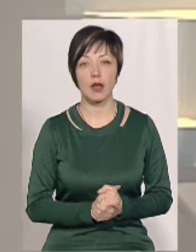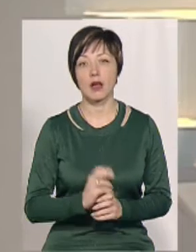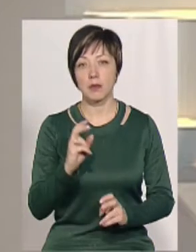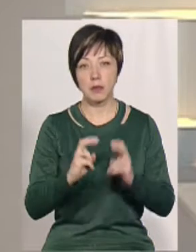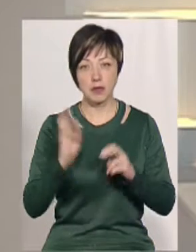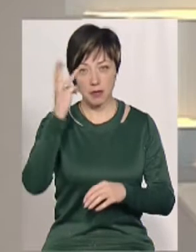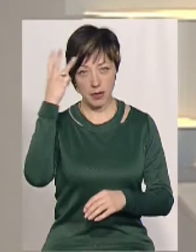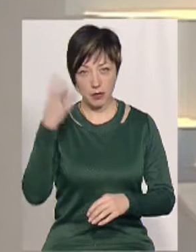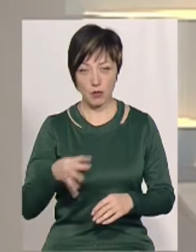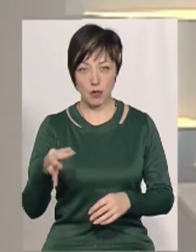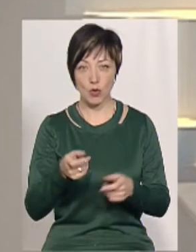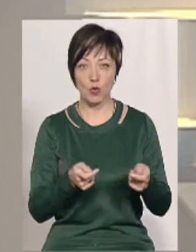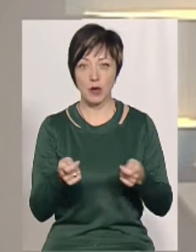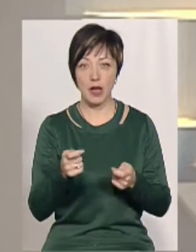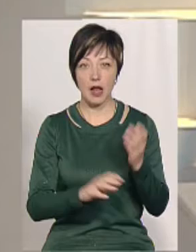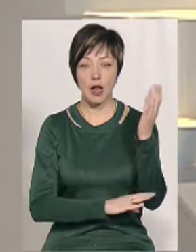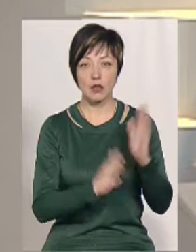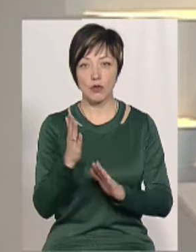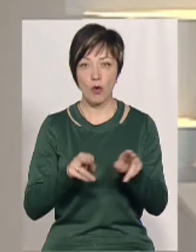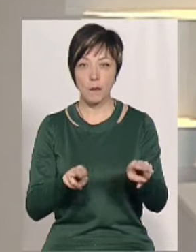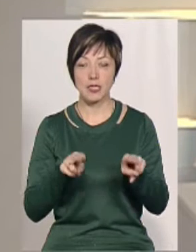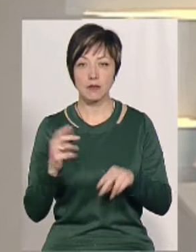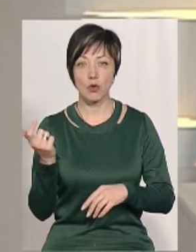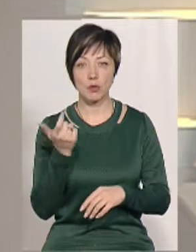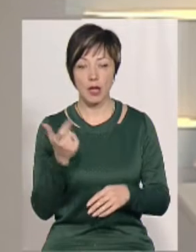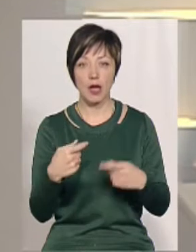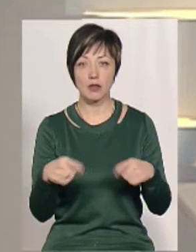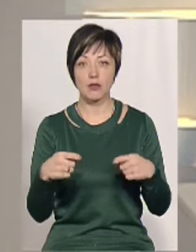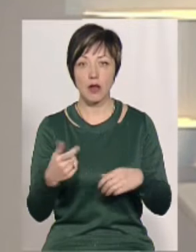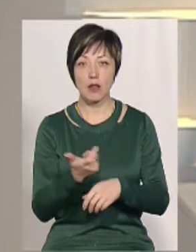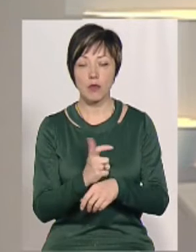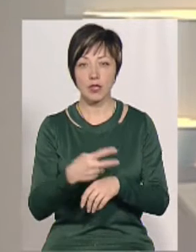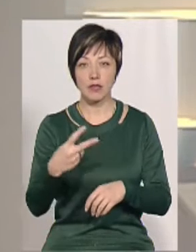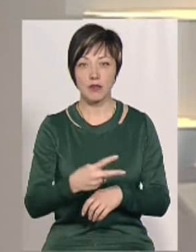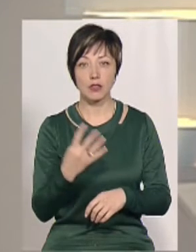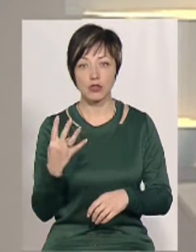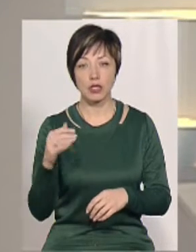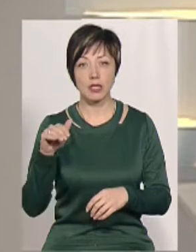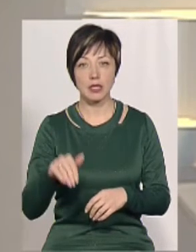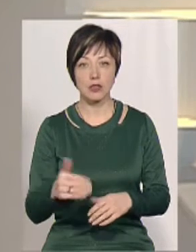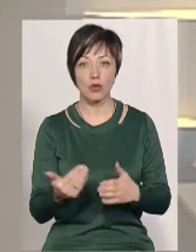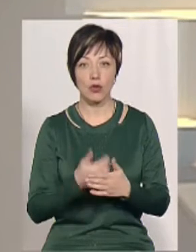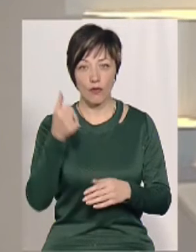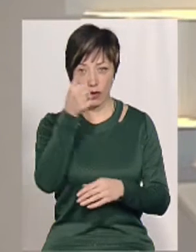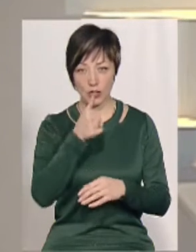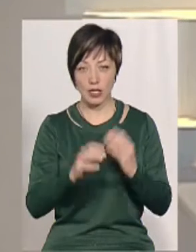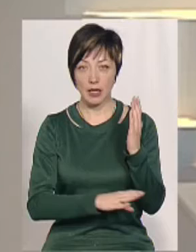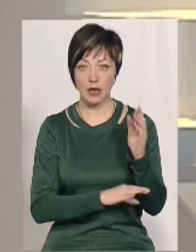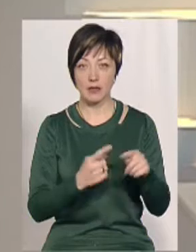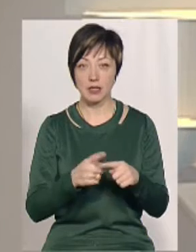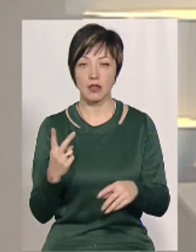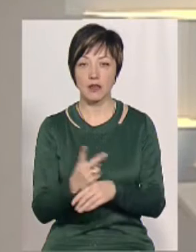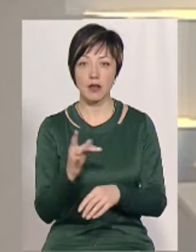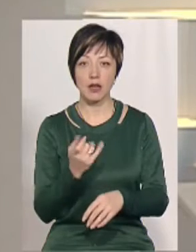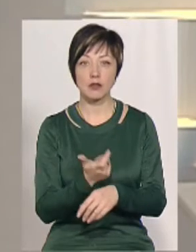Підприємства Хмельницького обласного управління, лісового та мисливського господарства реалізували понад 24 тисячі новорічних дерев. Це